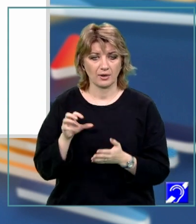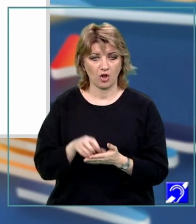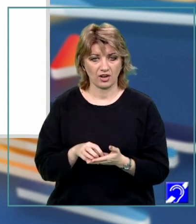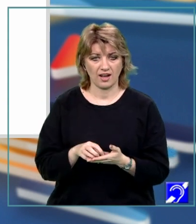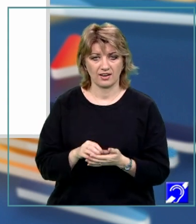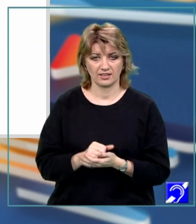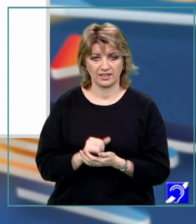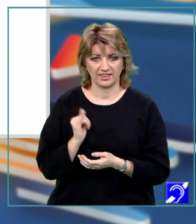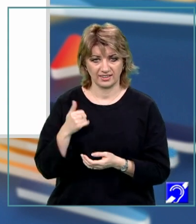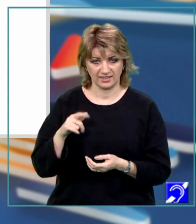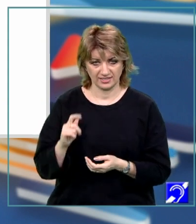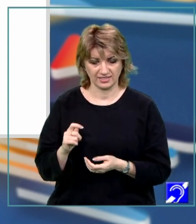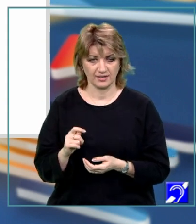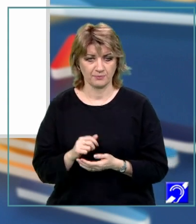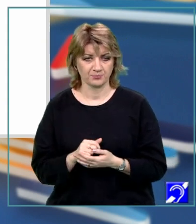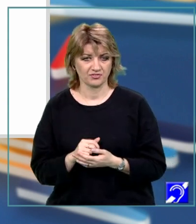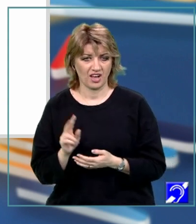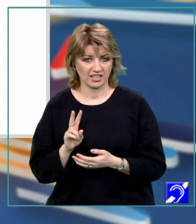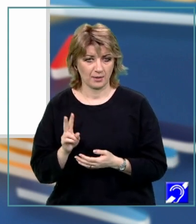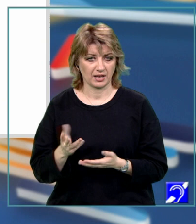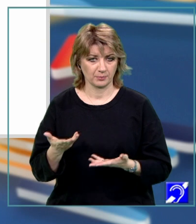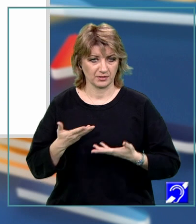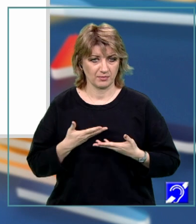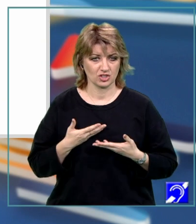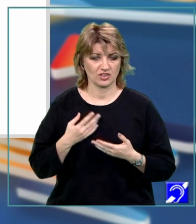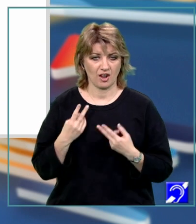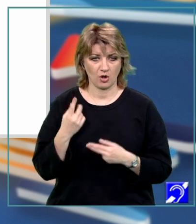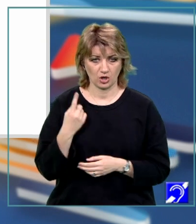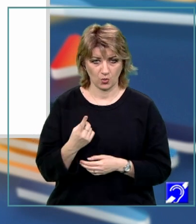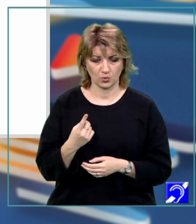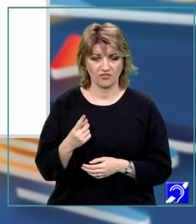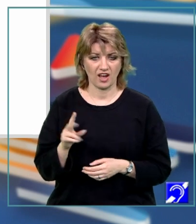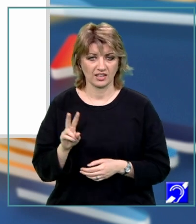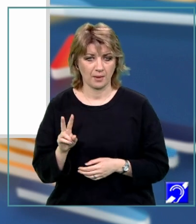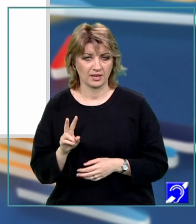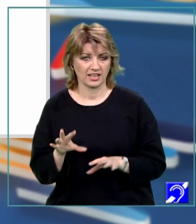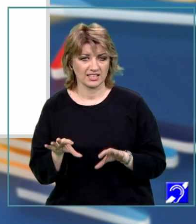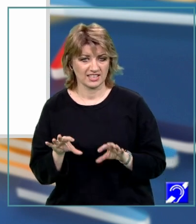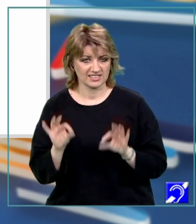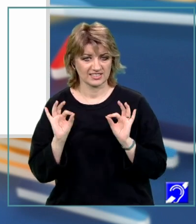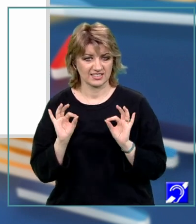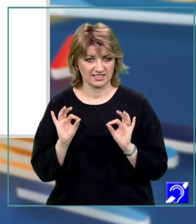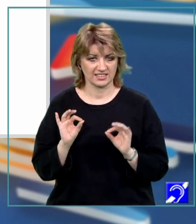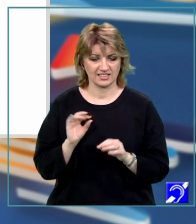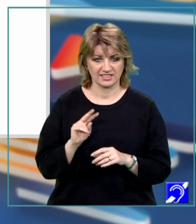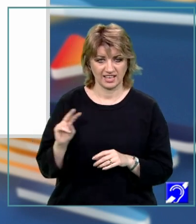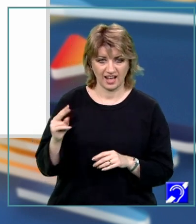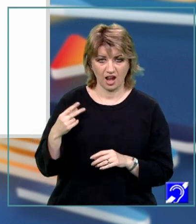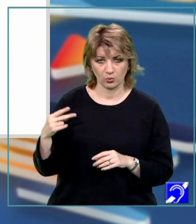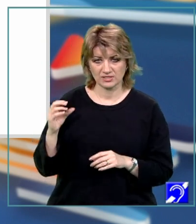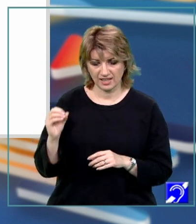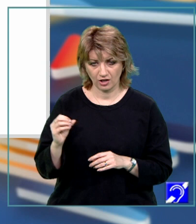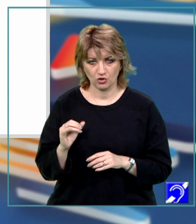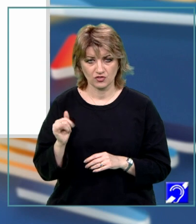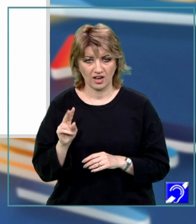I, variabilă care primește spre inițializare valoarea 1, variabila găsit, care primește spre inițializare valoarea 0 și